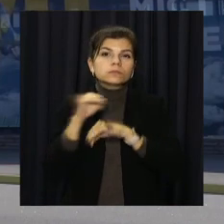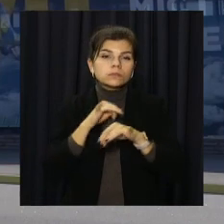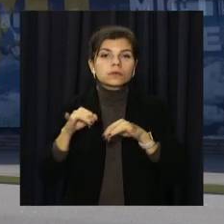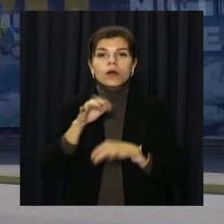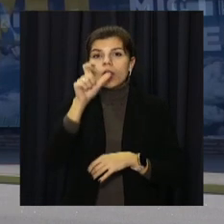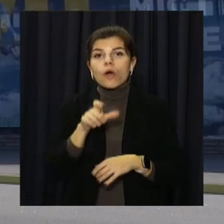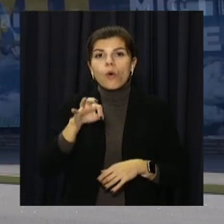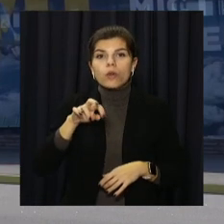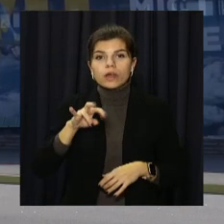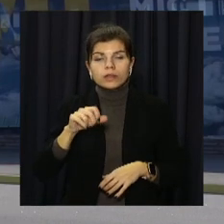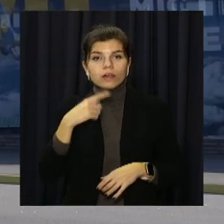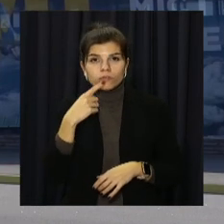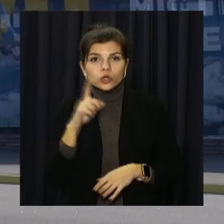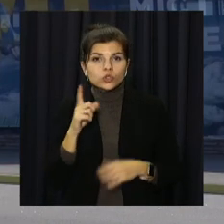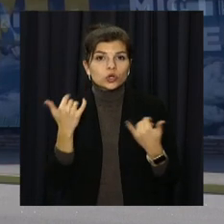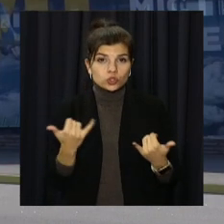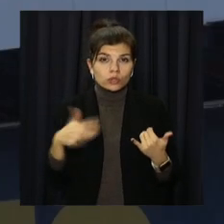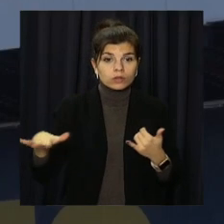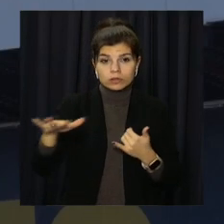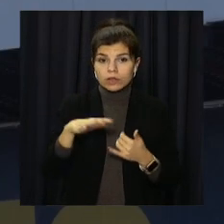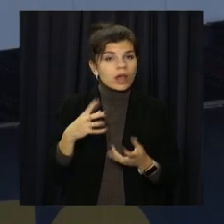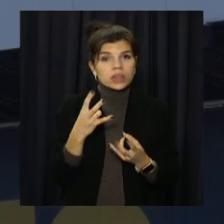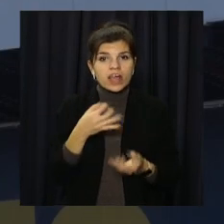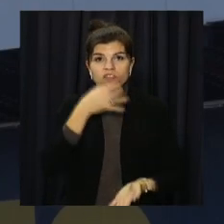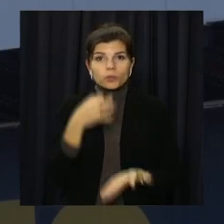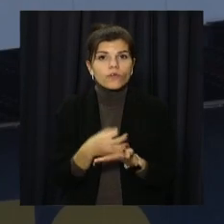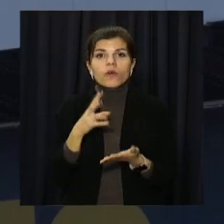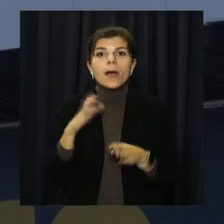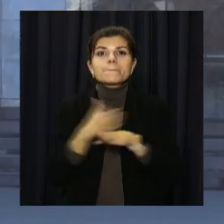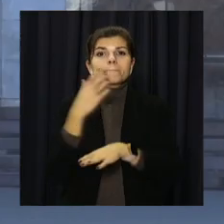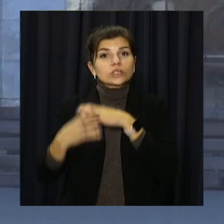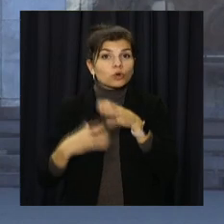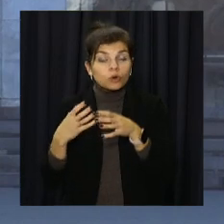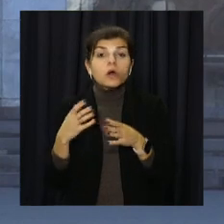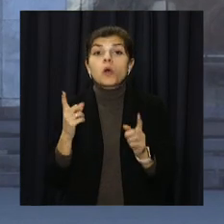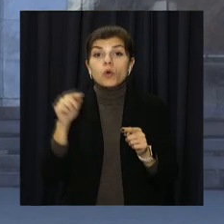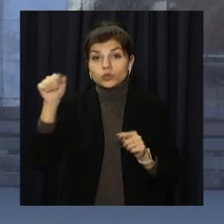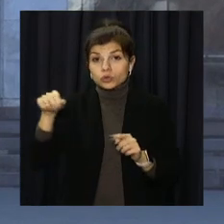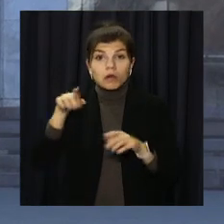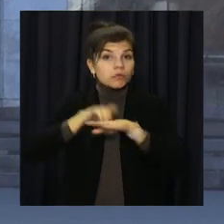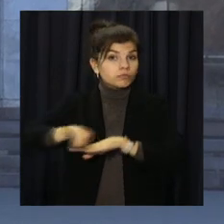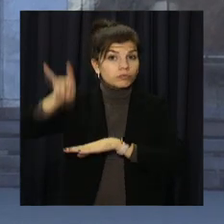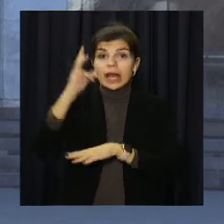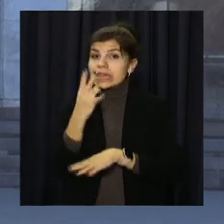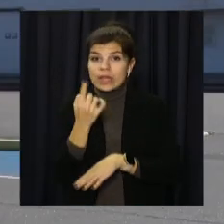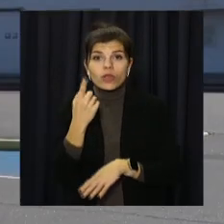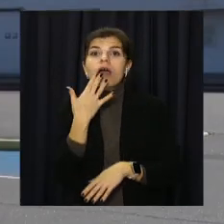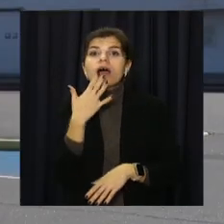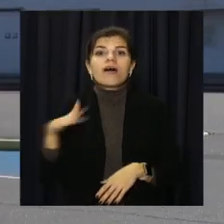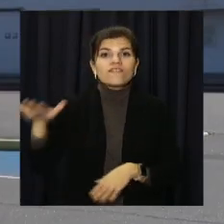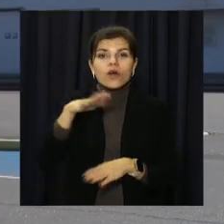Доненко, на сьогодні Литовище фактично не відповідає статусу міжнародного, адже з нього не злітає жодна іноземна